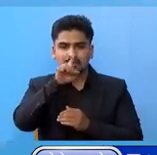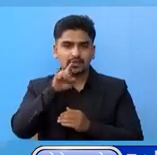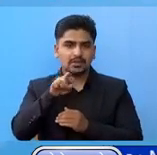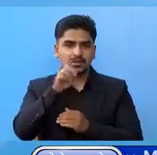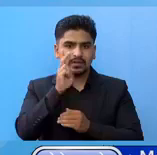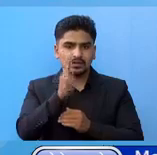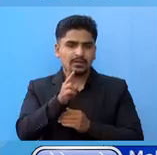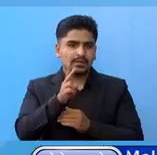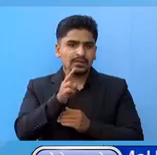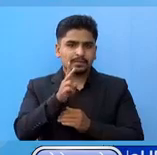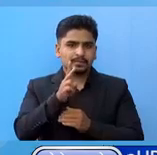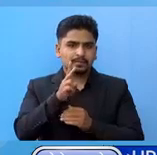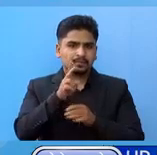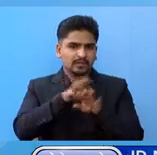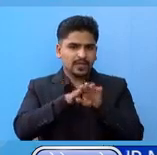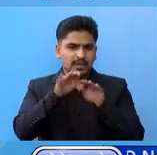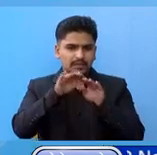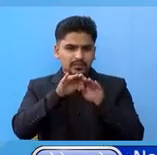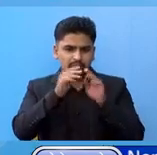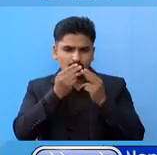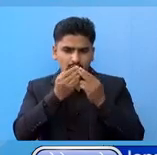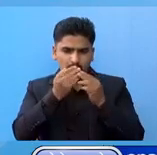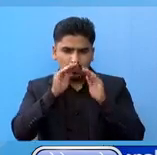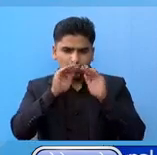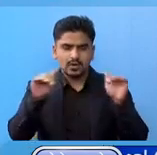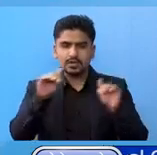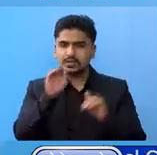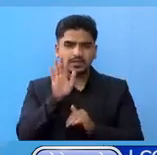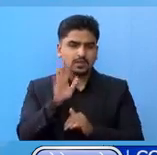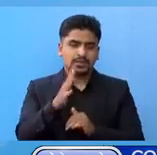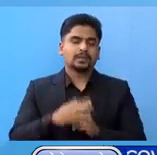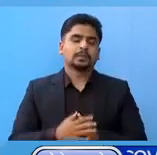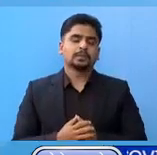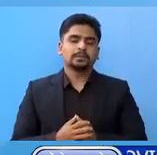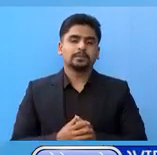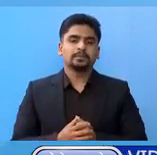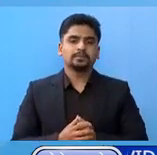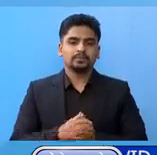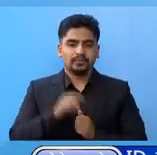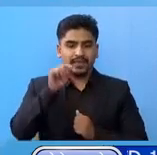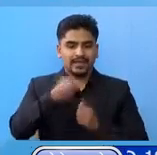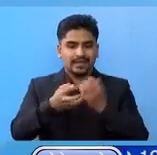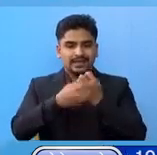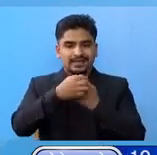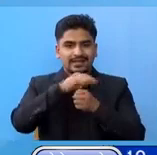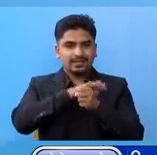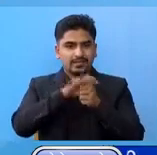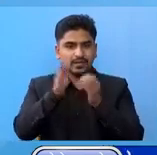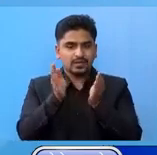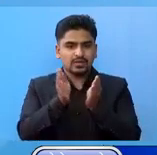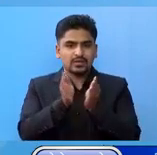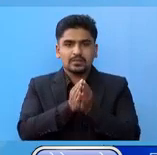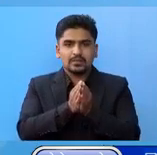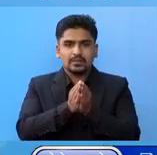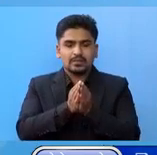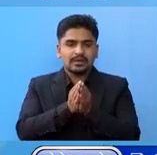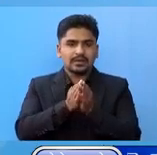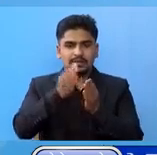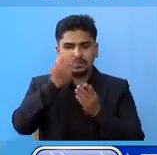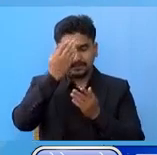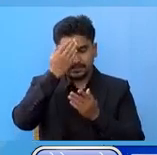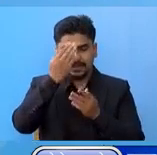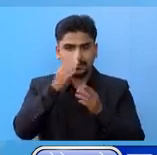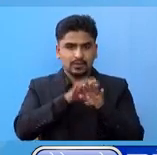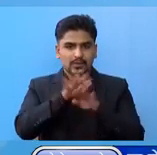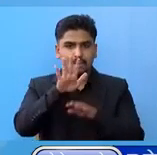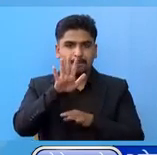यस मां खाशे अंतर आयेको देखें दाएना आज देश्वरी जम्मा संक्रिय संक्रमी तरको संक्या